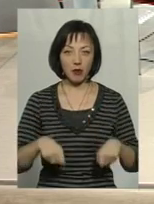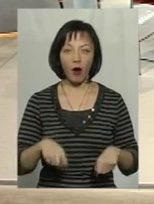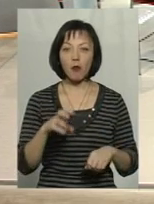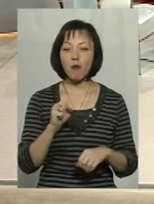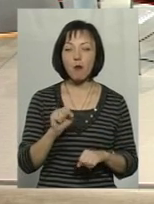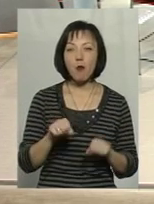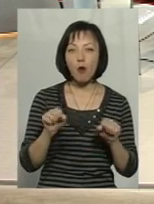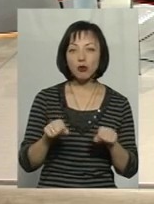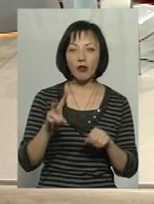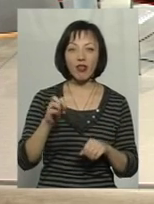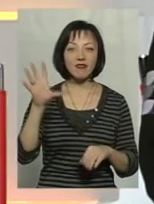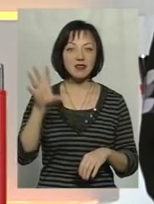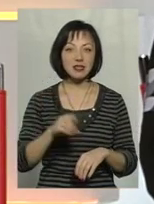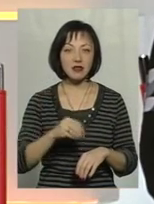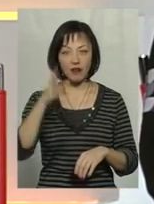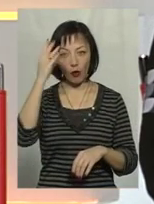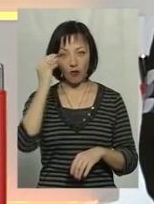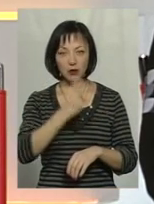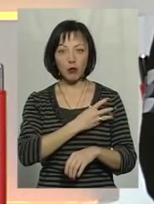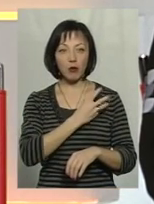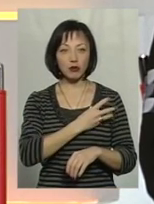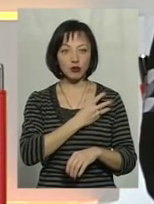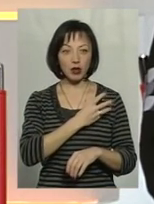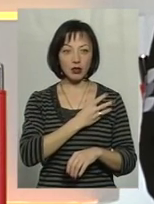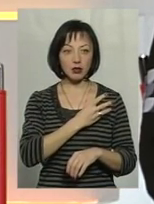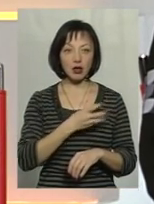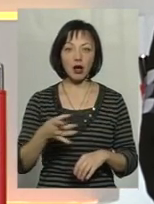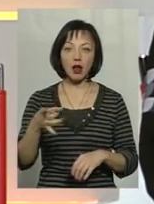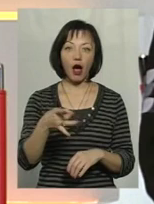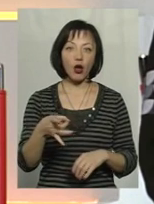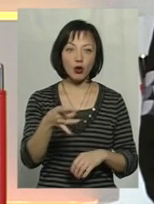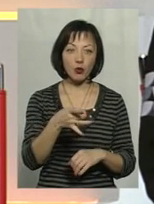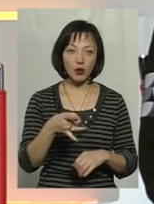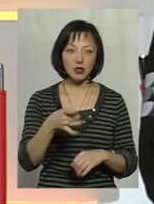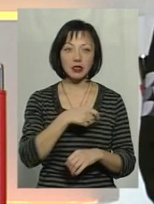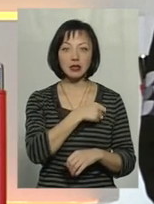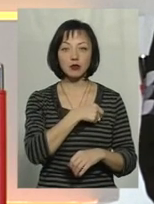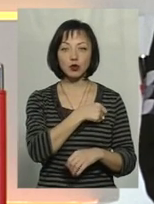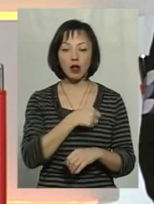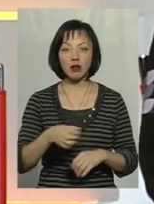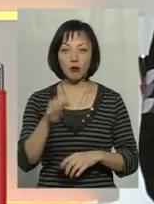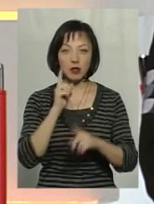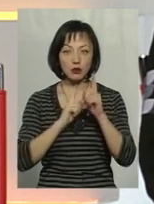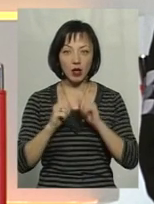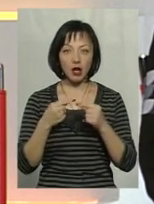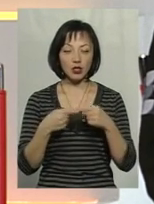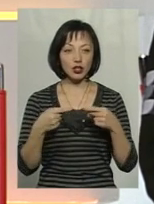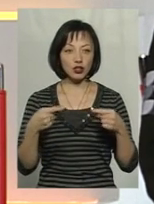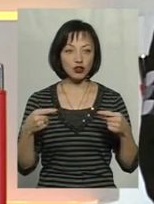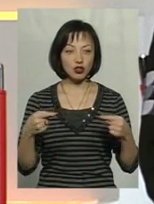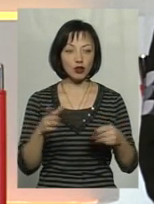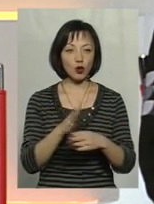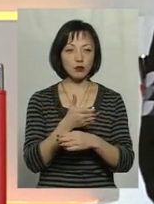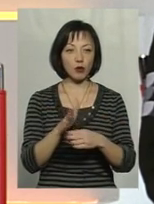не всі враховані побажання районів, депутатів обласної ради та інших головних